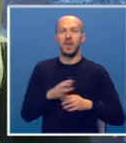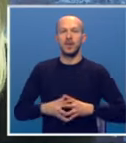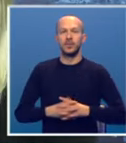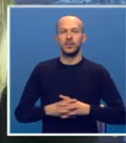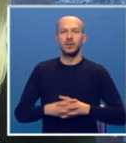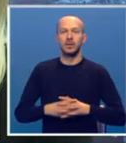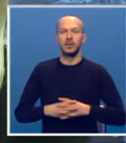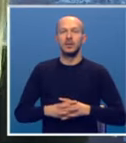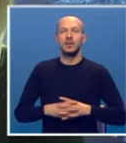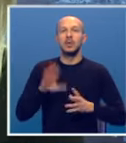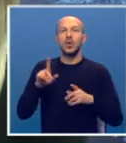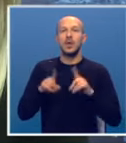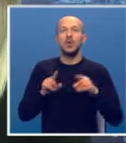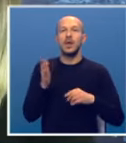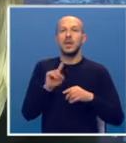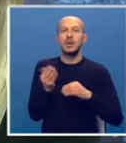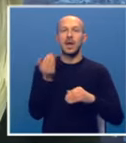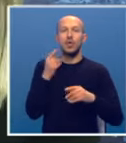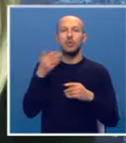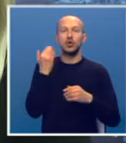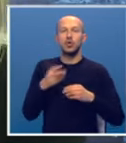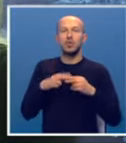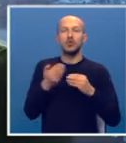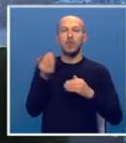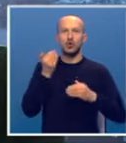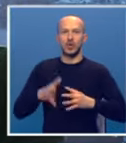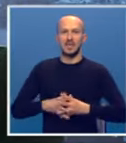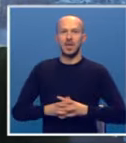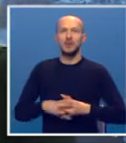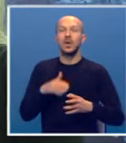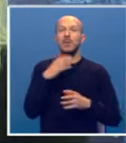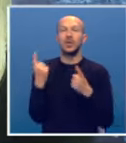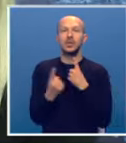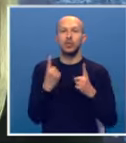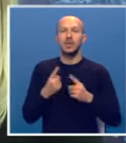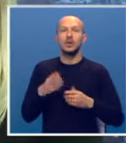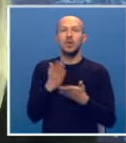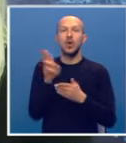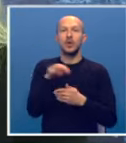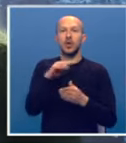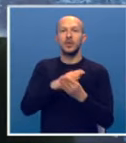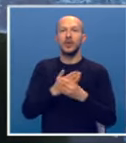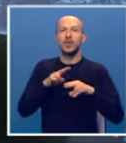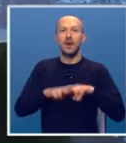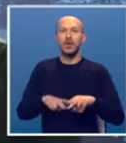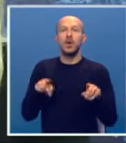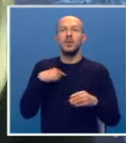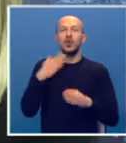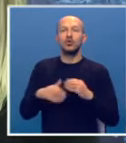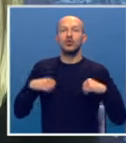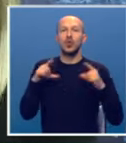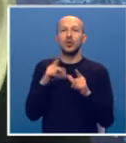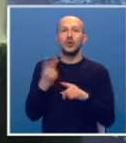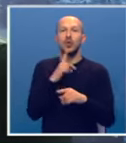evo da kažem, u tako nekoj dalekoj prošlosti, nekoj nekoj priližoj prošlosti, mnogo situacija gdje je kršeno međunarodno pravo. Konačno, mi živimo u